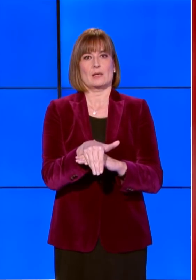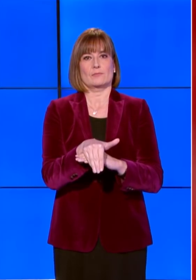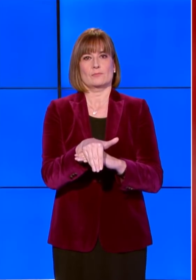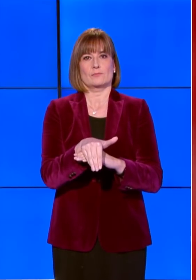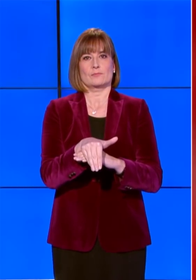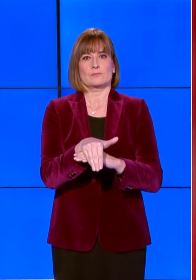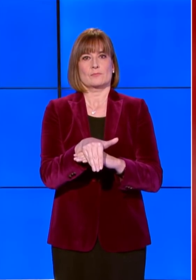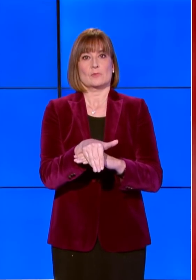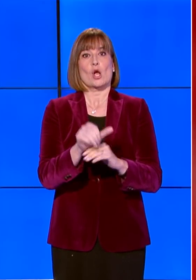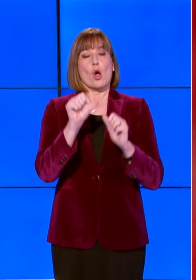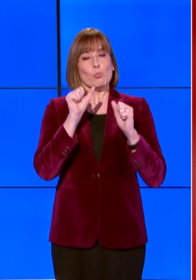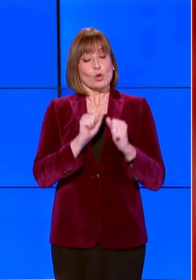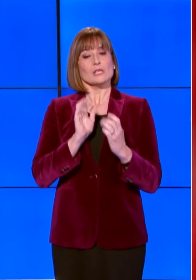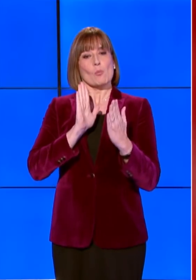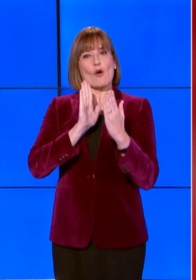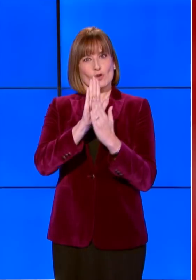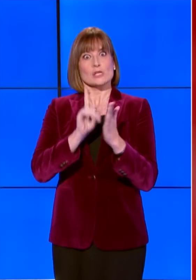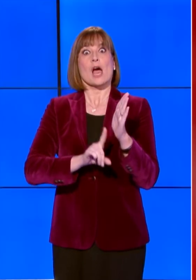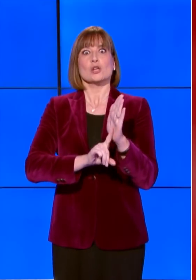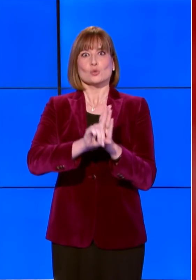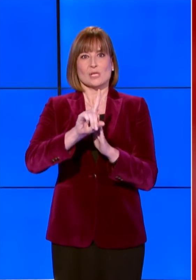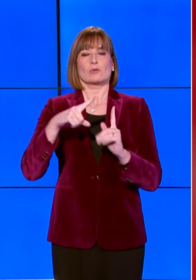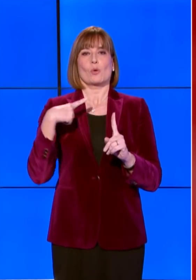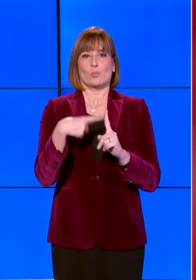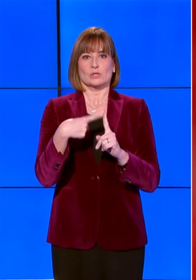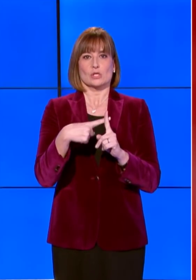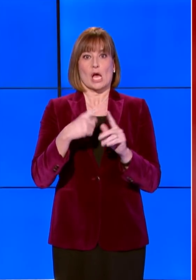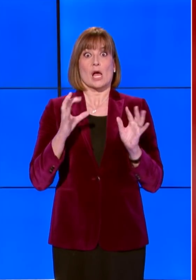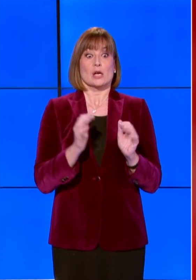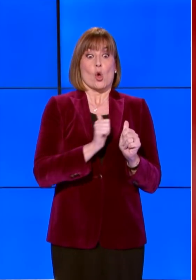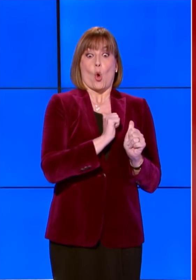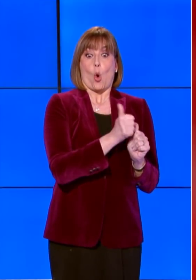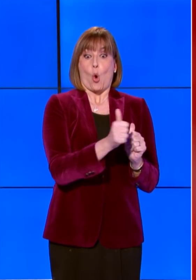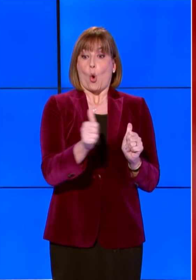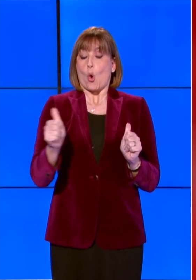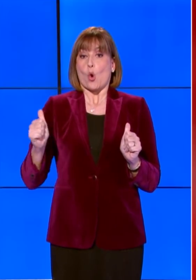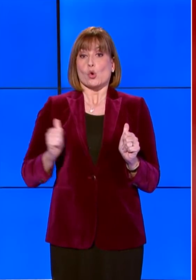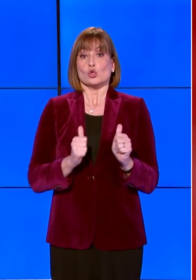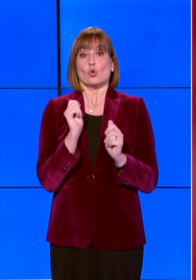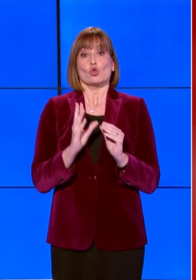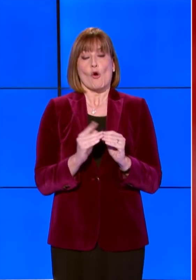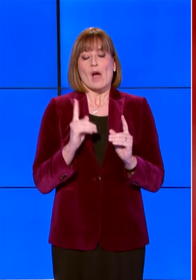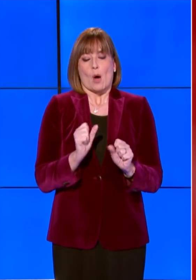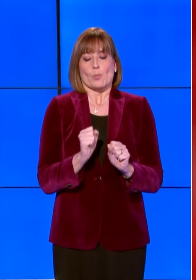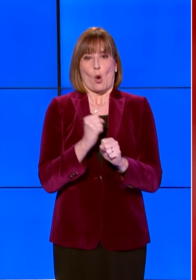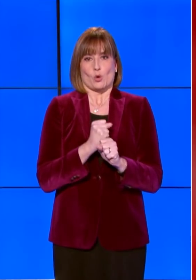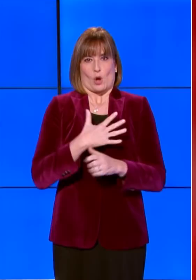Possiamo affrontarli con successo, facendo ciascuno interamente la parte propria.